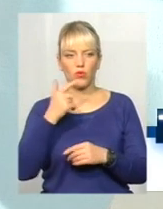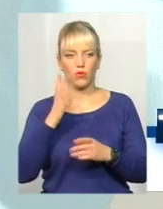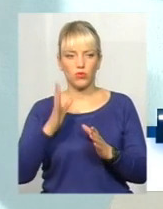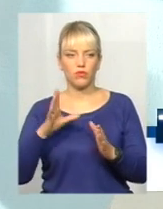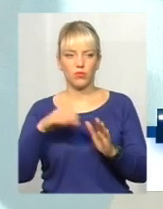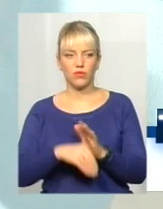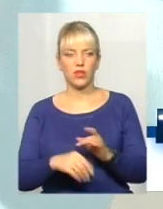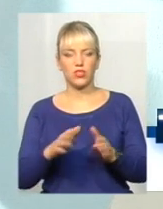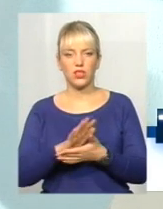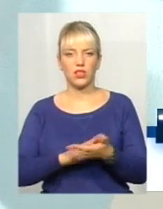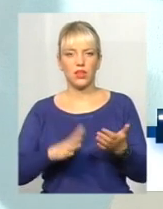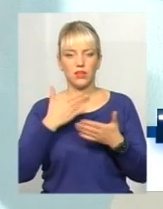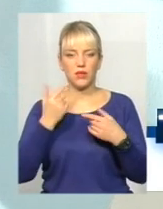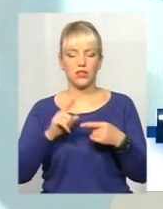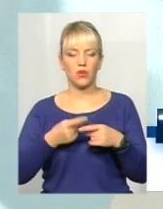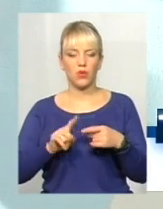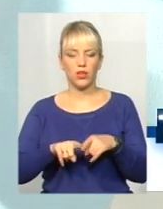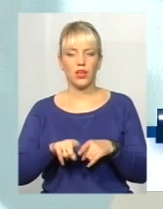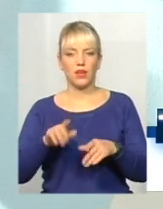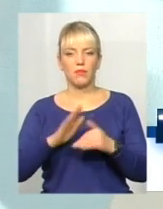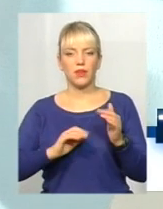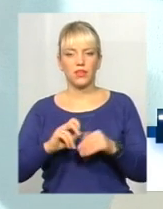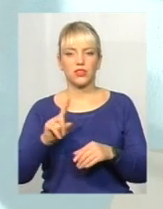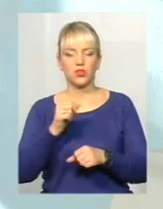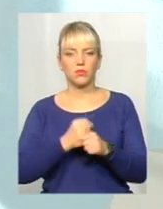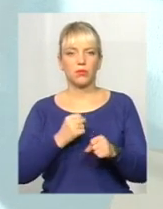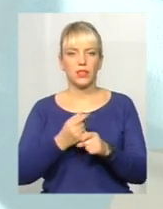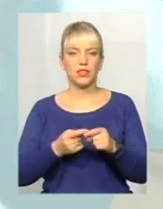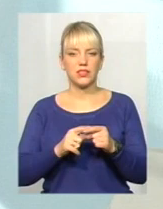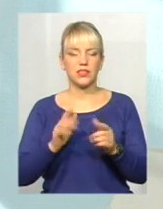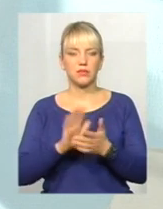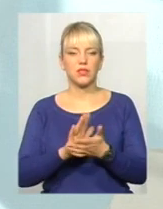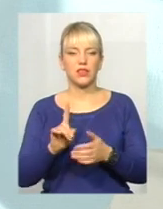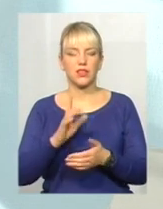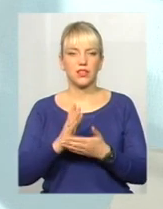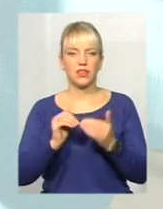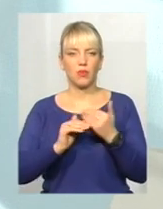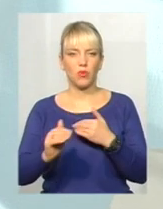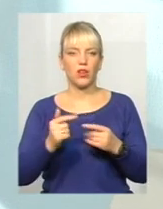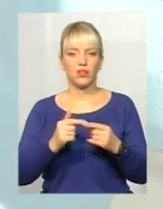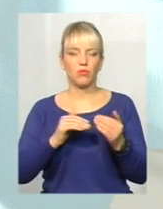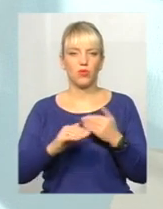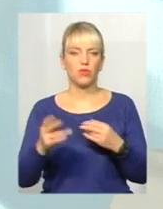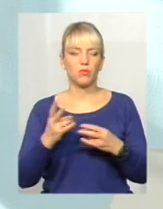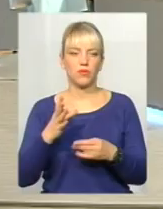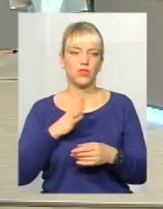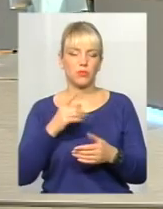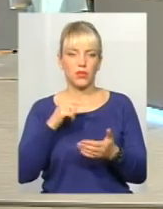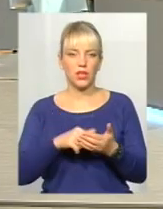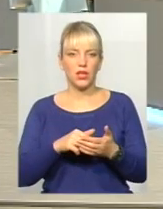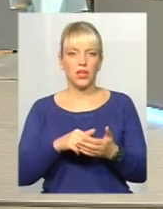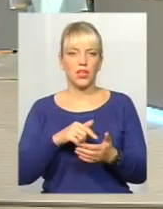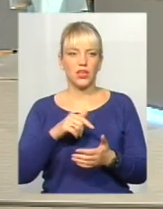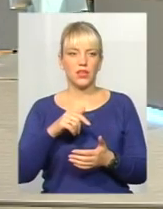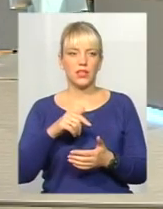Надалі немає такої практики в нас, щоб переробляти те сміття, яке вже на полігоні. Полігон має підлягати рекультивації. Коли буде,